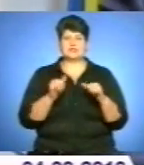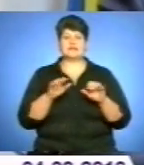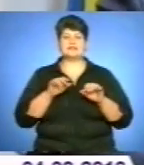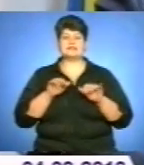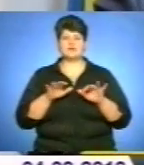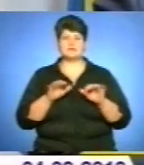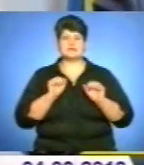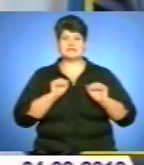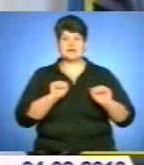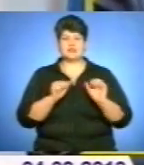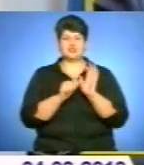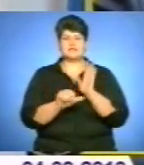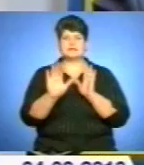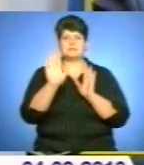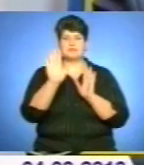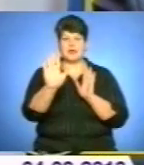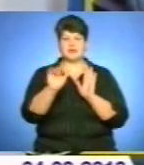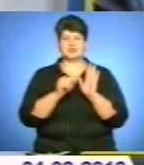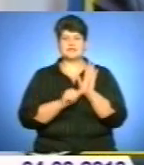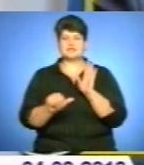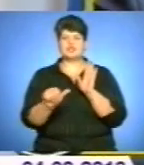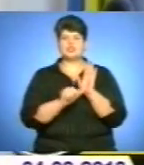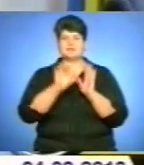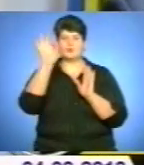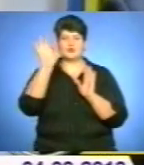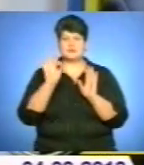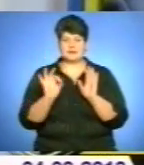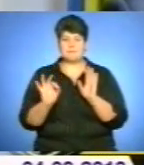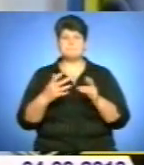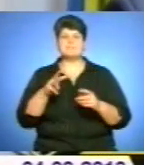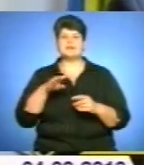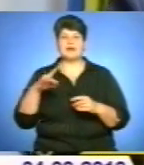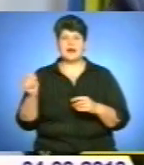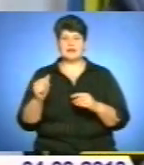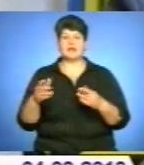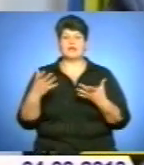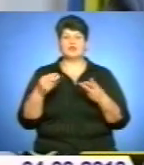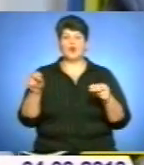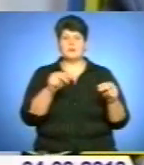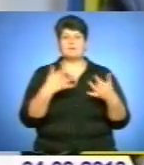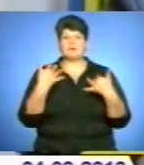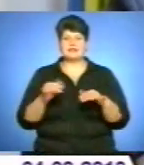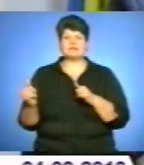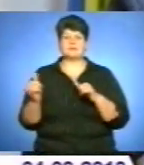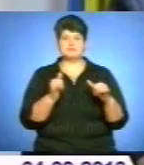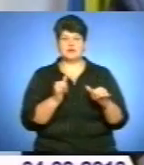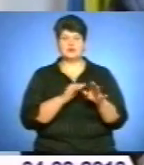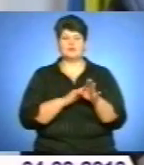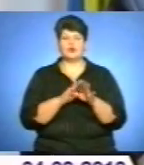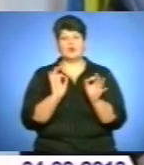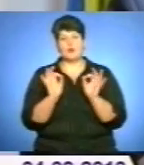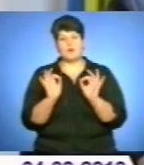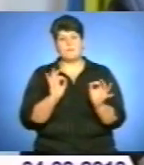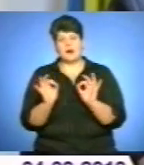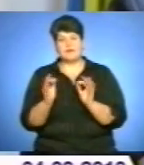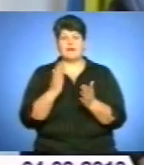складає всього на всього 65-66%. Ми забезпечені, який район забезпечений нормально,